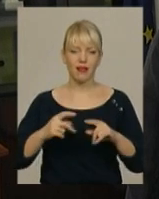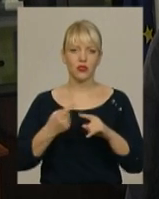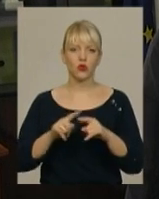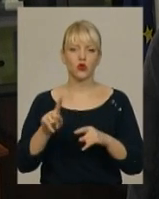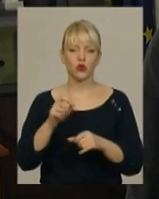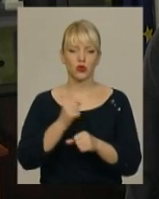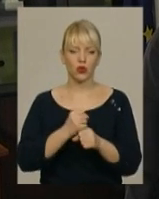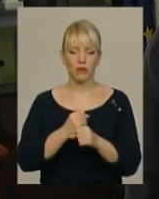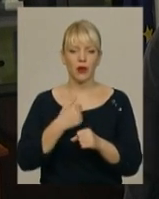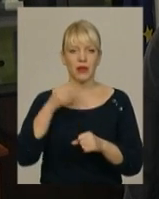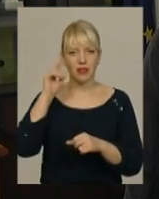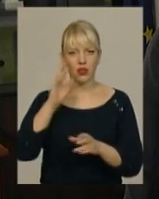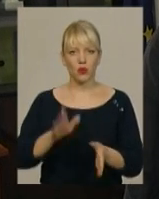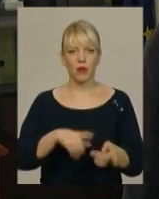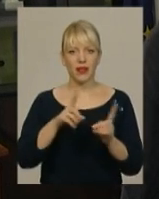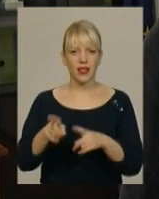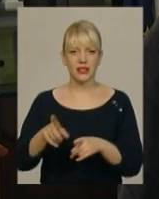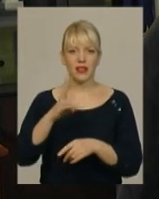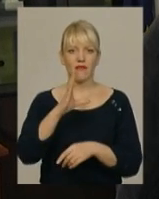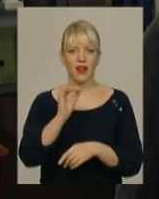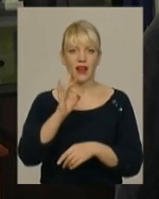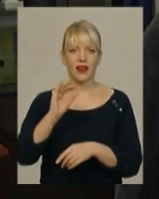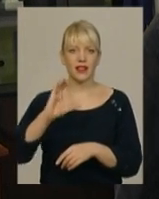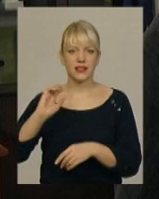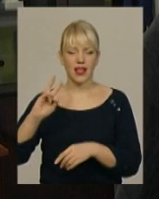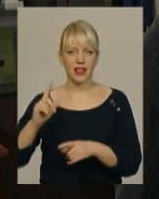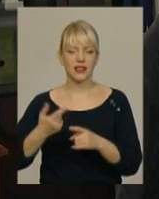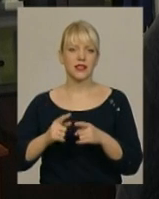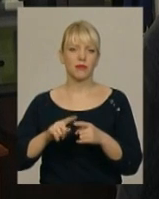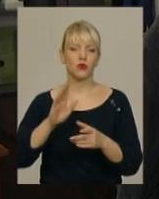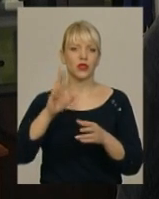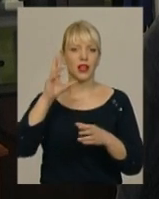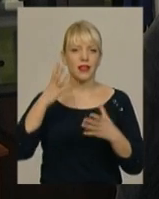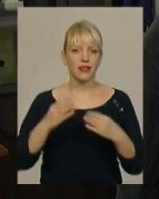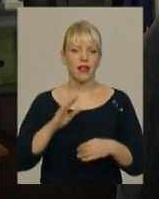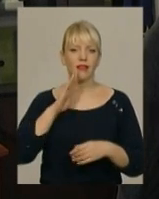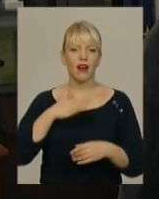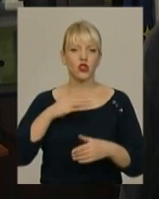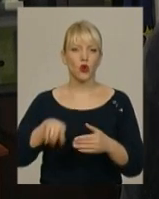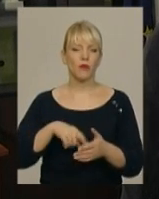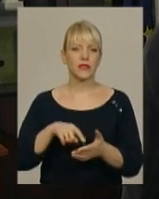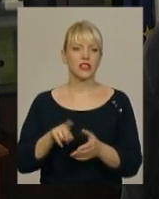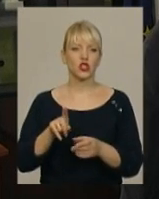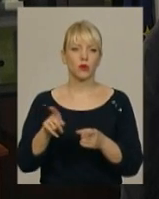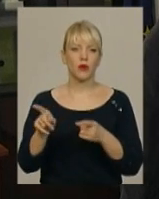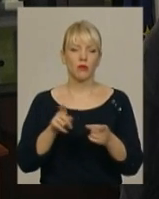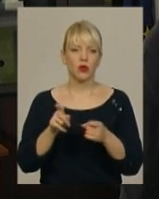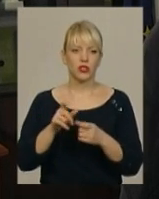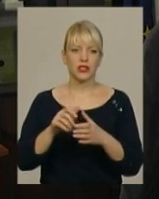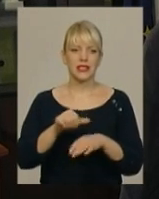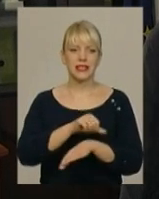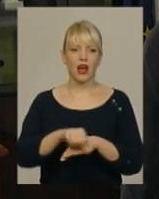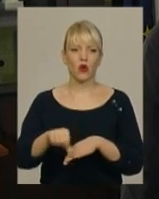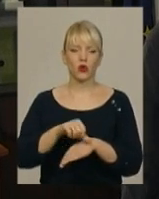дату ми принесли на вересень. Дуже знаково, що вересні ми святкуємо День нашого міста. І для того, щоб долучити, можливо, більше закордонних